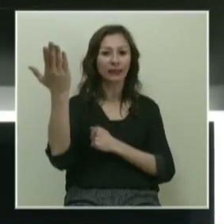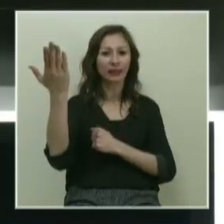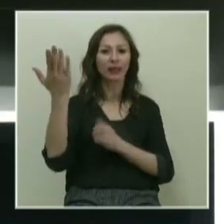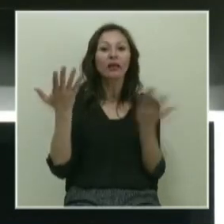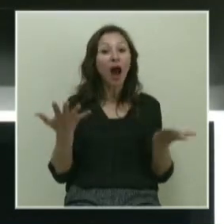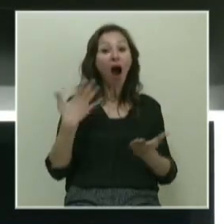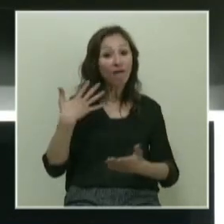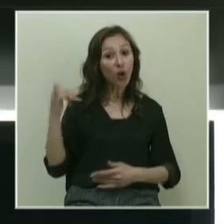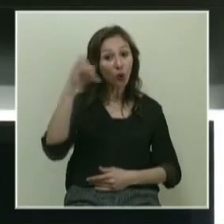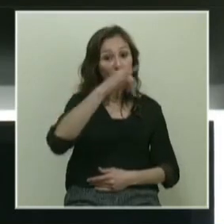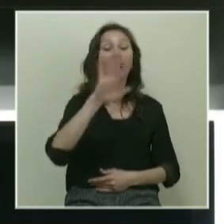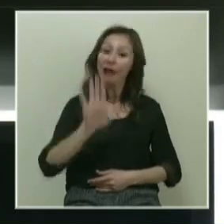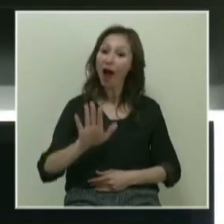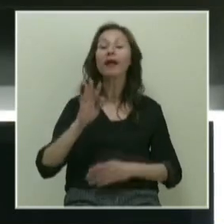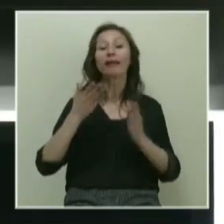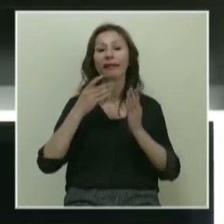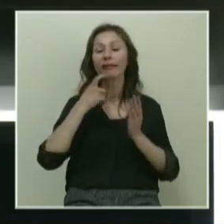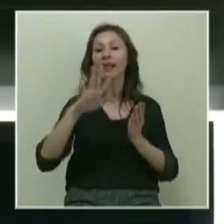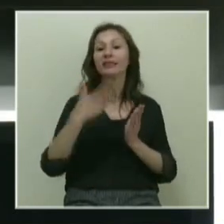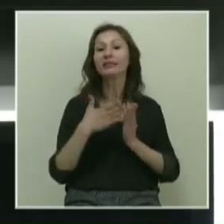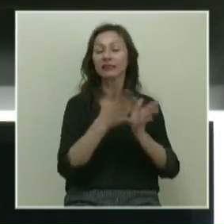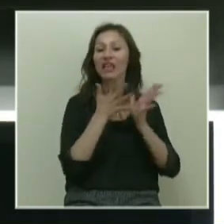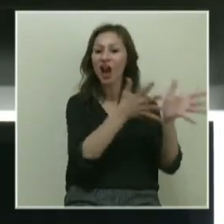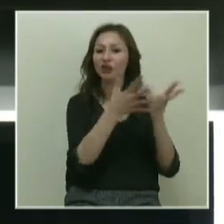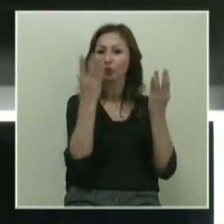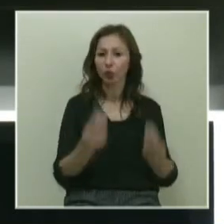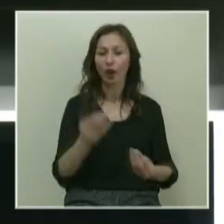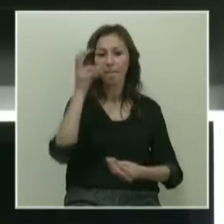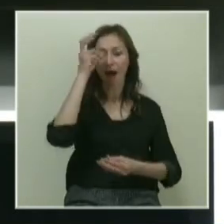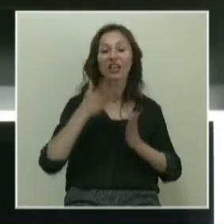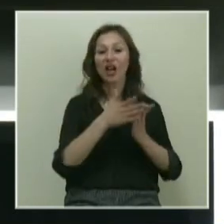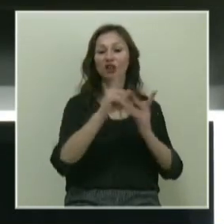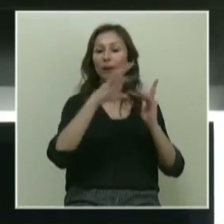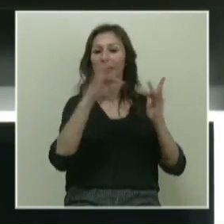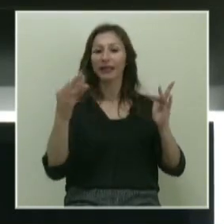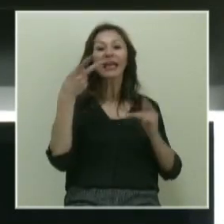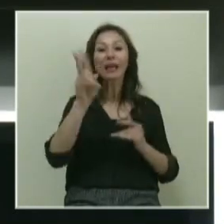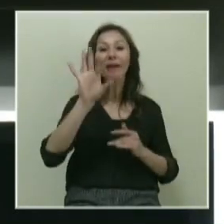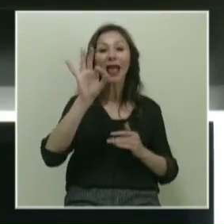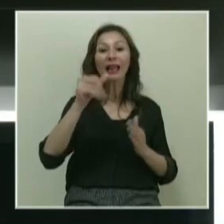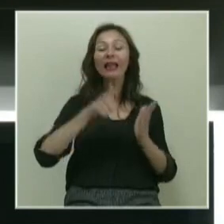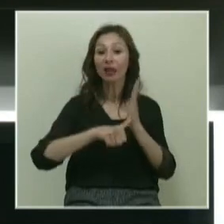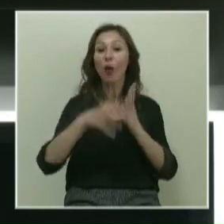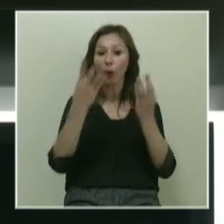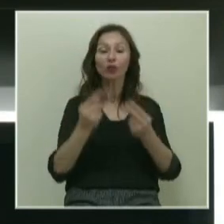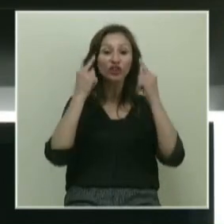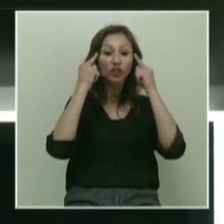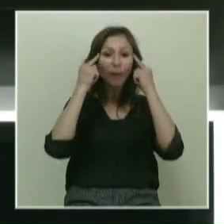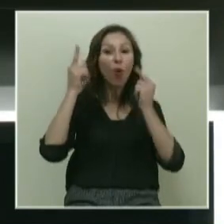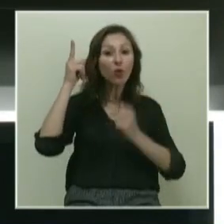Ya hava yoluyla ya deniz yoluyla ihracat yapacak. Dünyanın en büyük mamül ihracatçılarından biri. 2050'ye gelindiğinde Japonya,